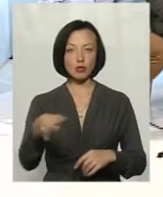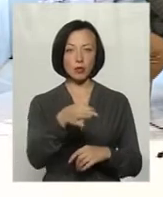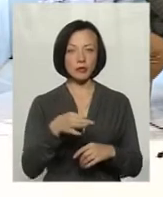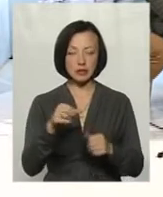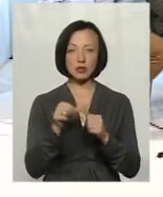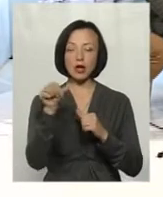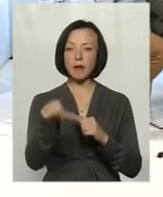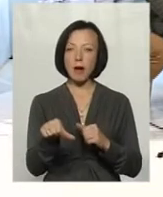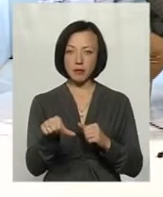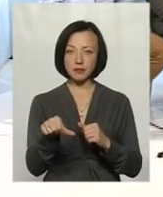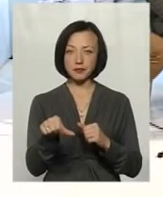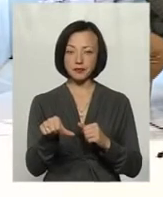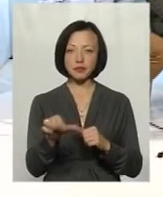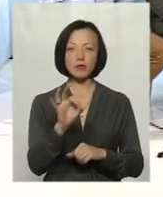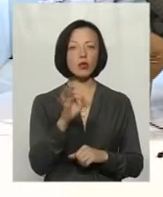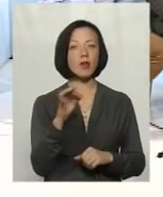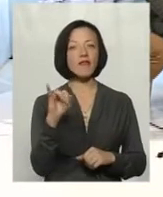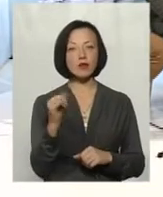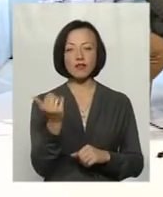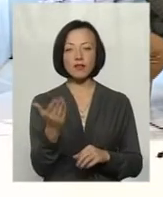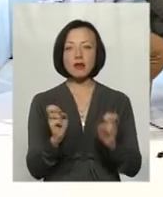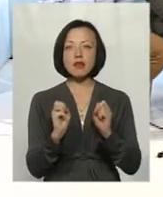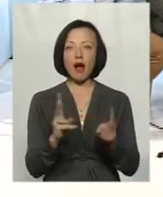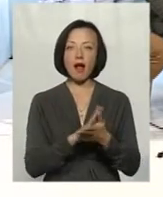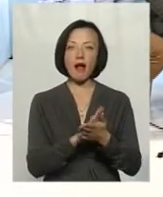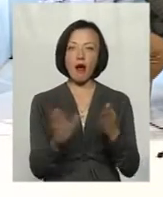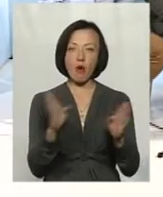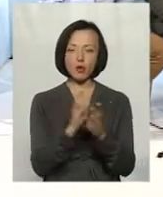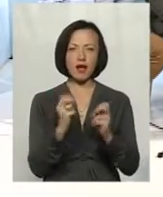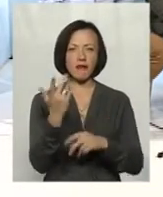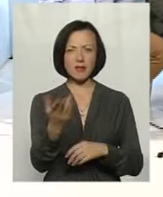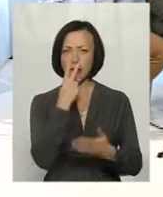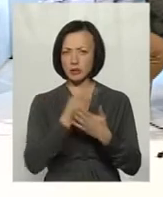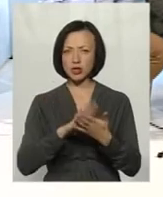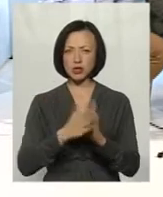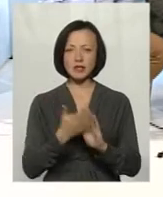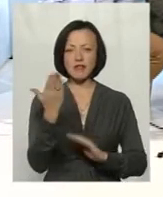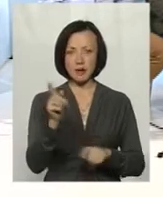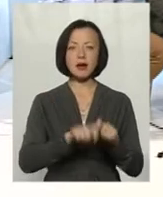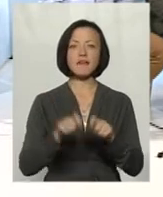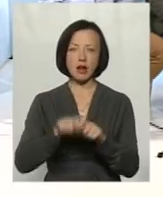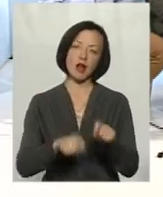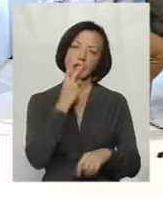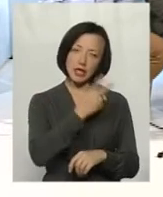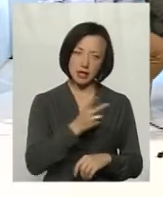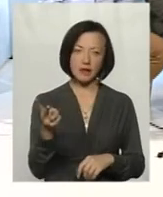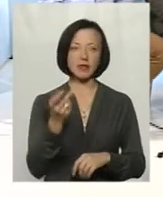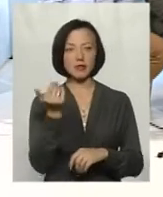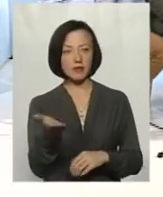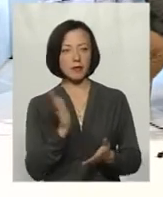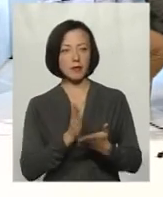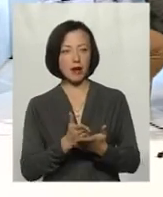Зокрема, Олежа Івановичу, ви як еколог, як ви бачите ситуацію? Ви перевіряєте, ви дивитесь, ви